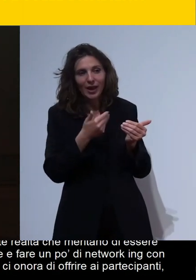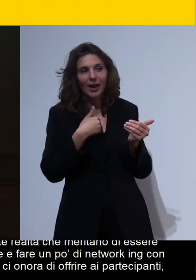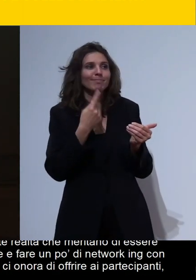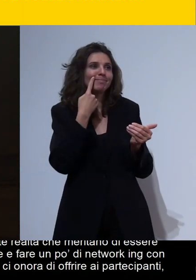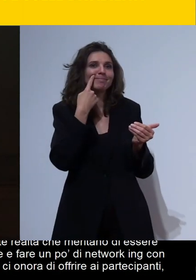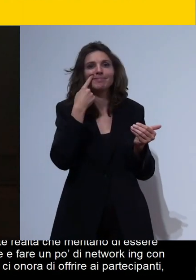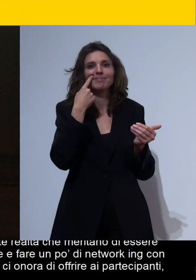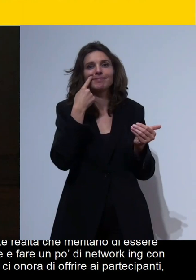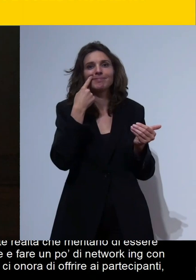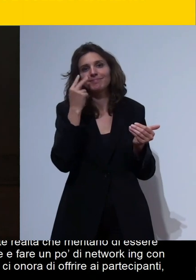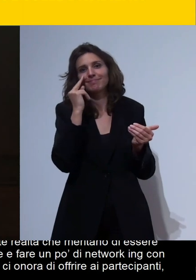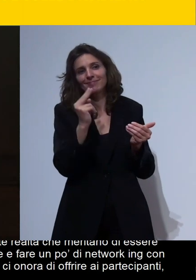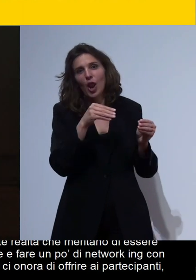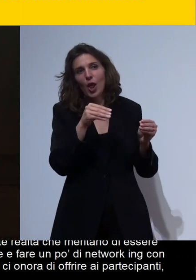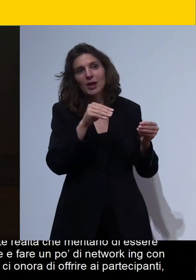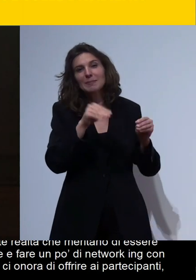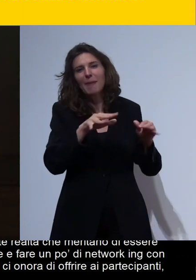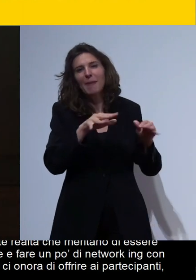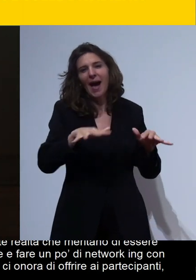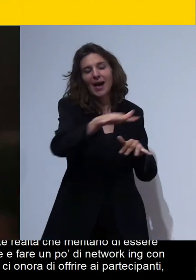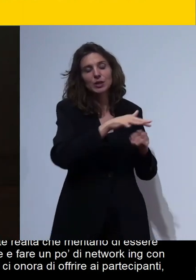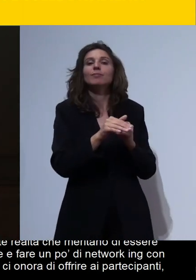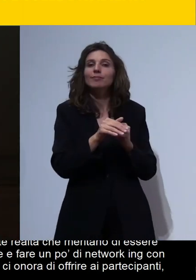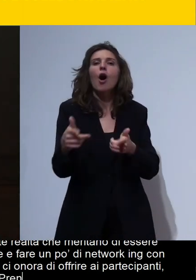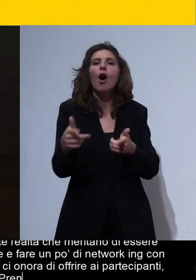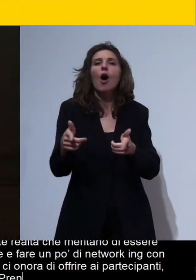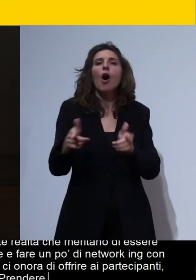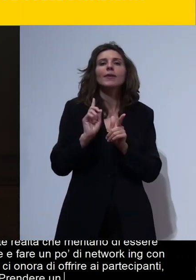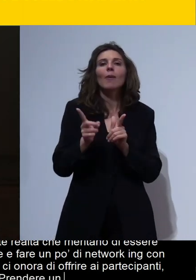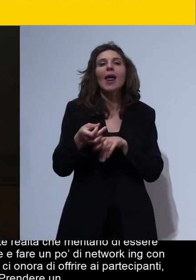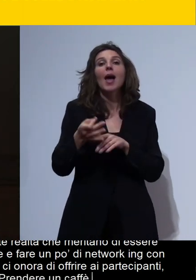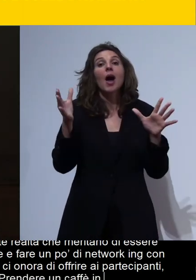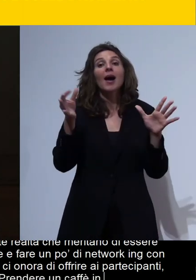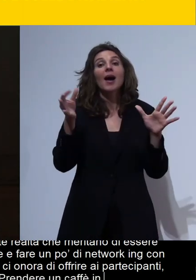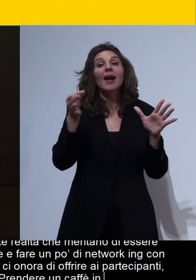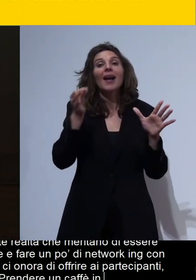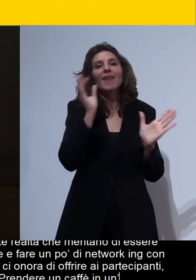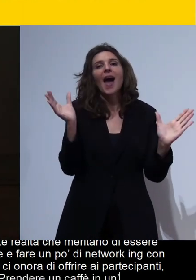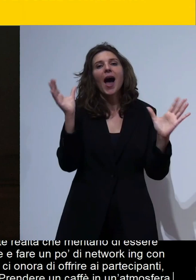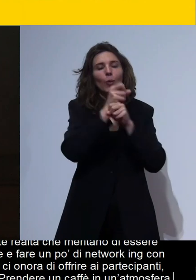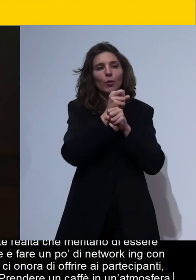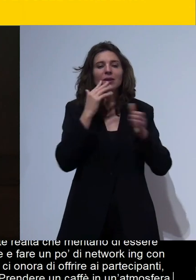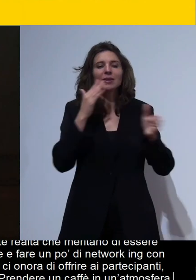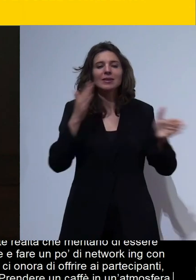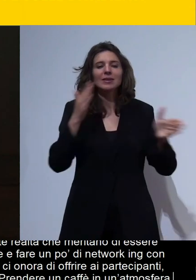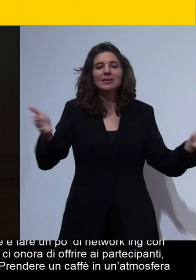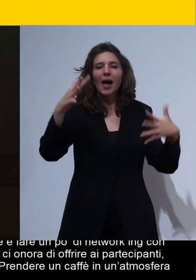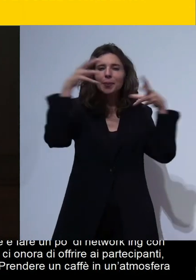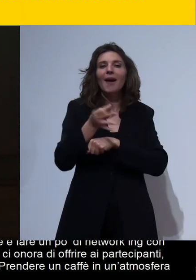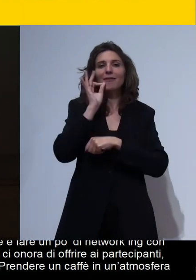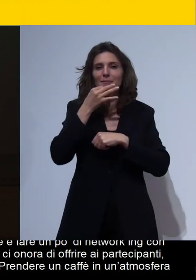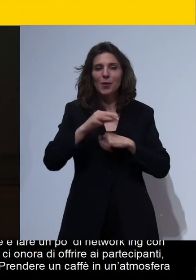logistiche il caffè al buio quindi prendere un caffè in un'atmosfera immersiva vi